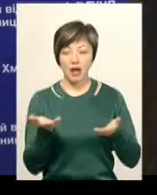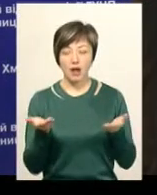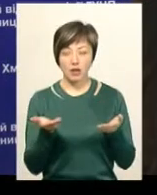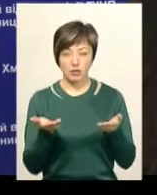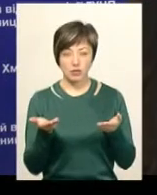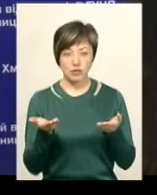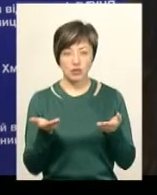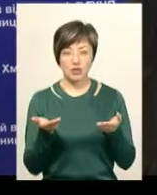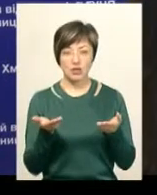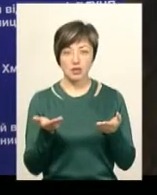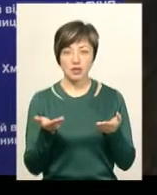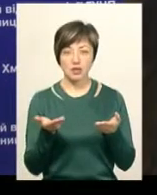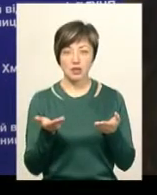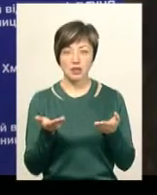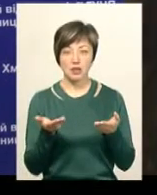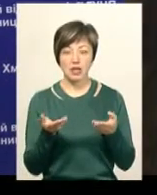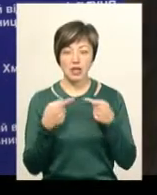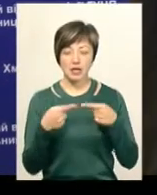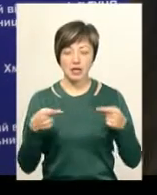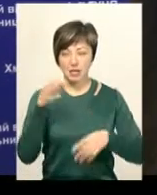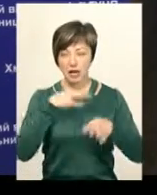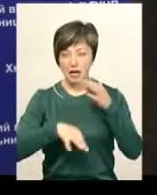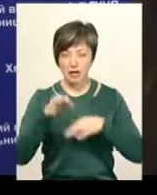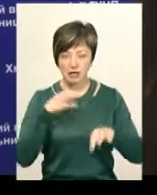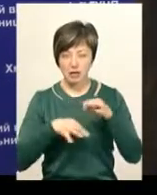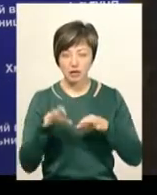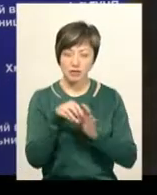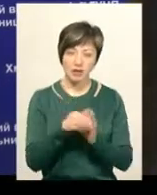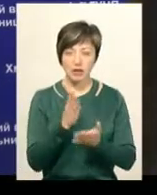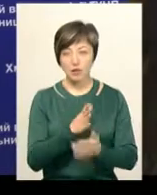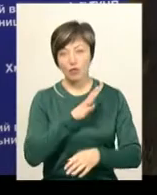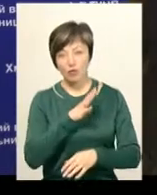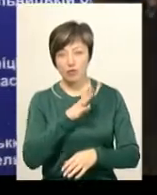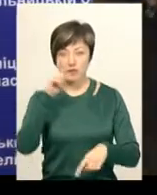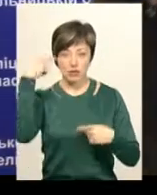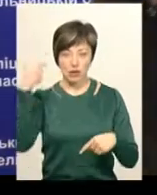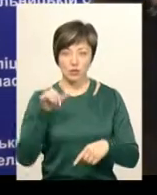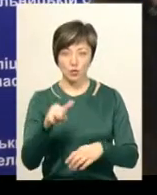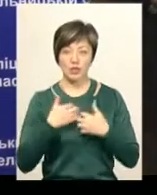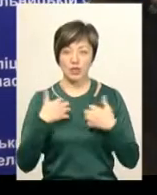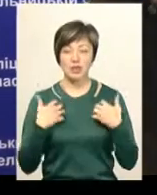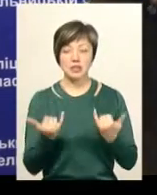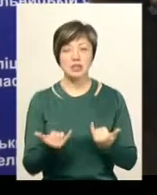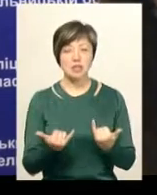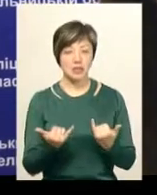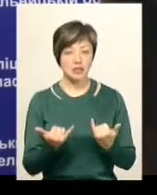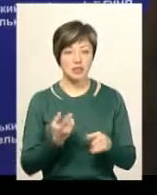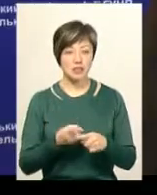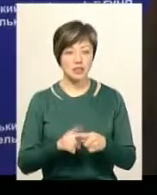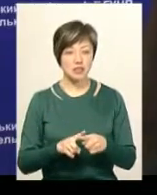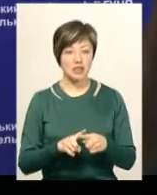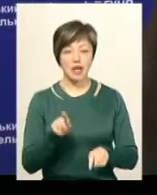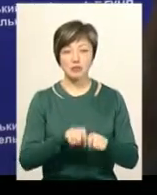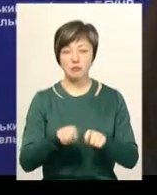психотропних речовин, лікарських засобів, а також був тваринний сказ. Так як наразі ці